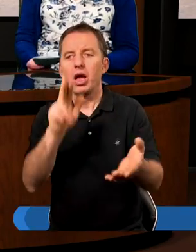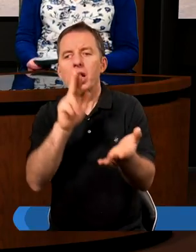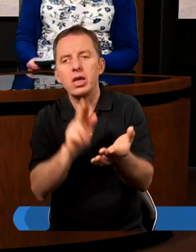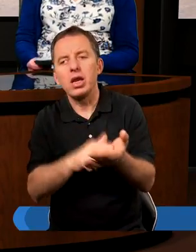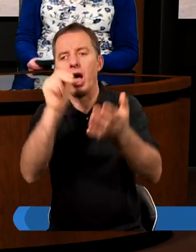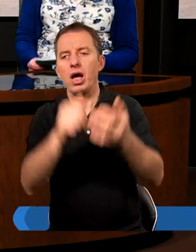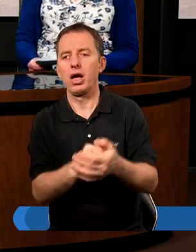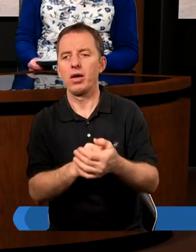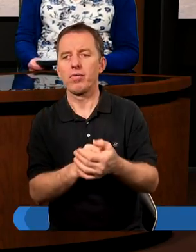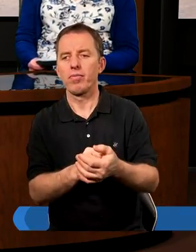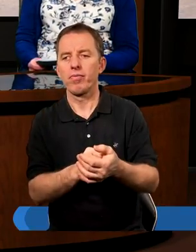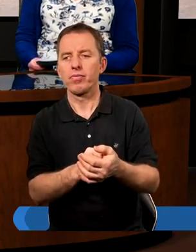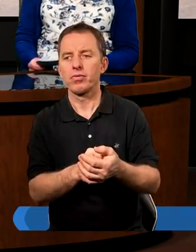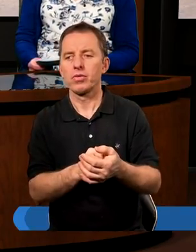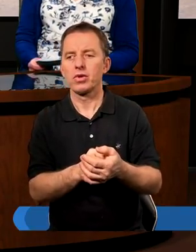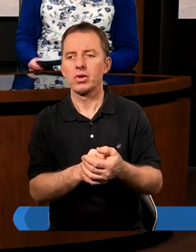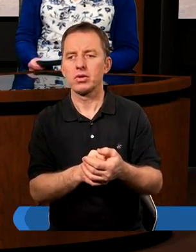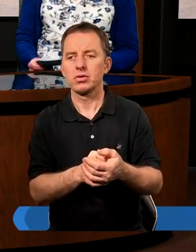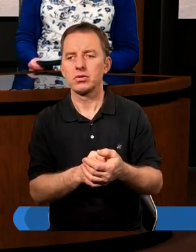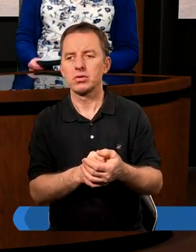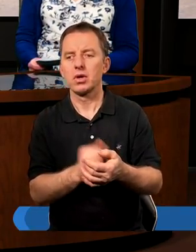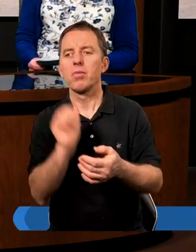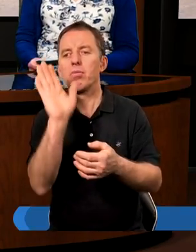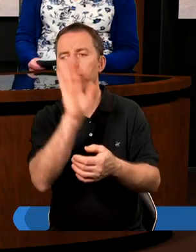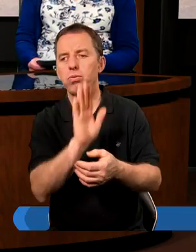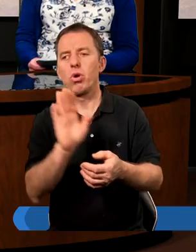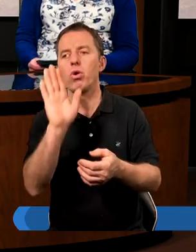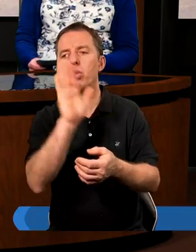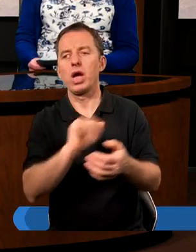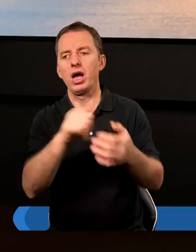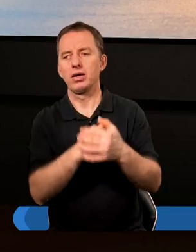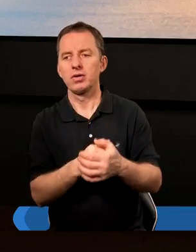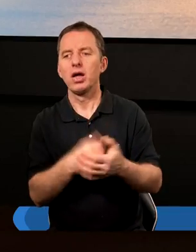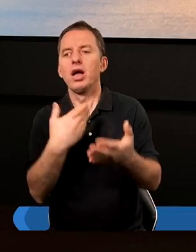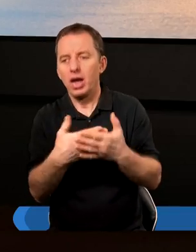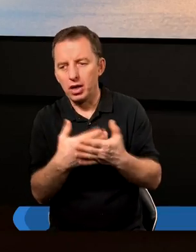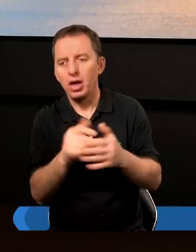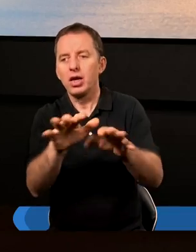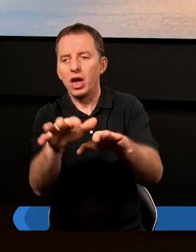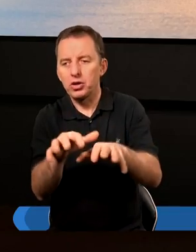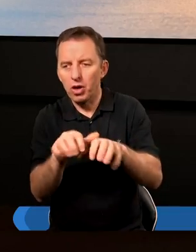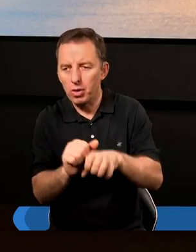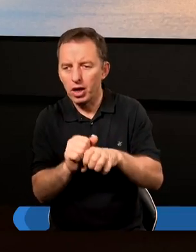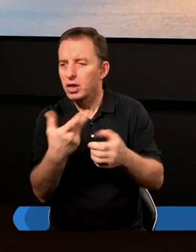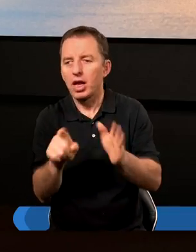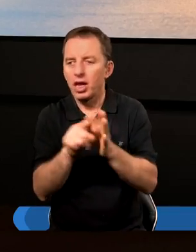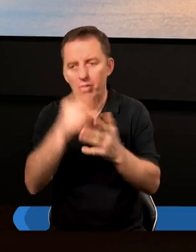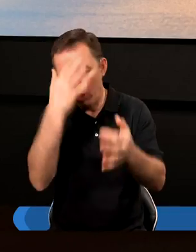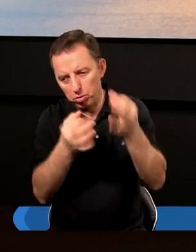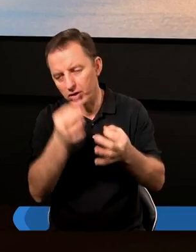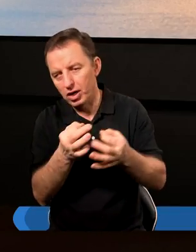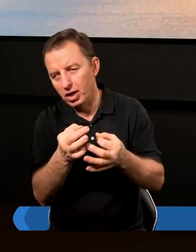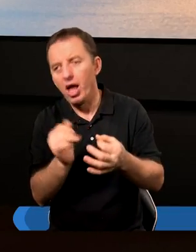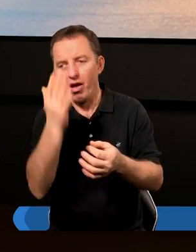Boga? Dlaczego się zatrzymałem? Nie dlatego, że mam